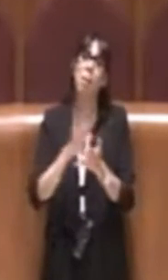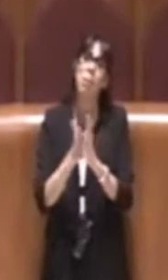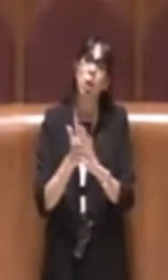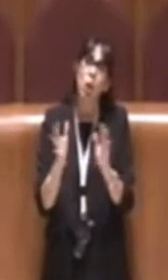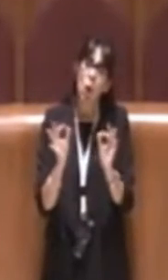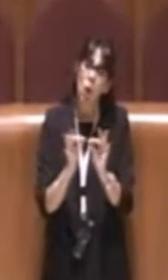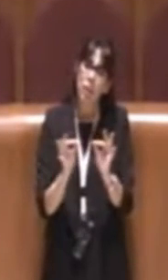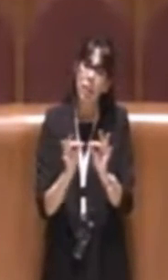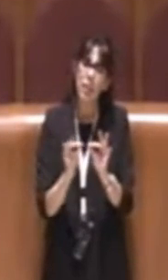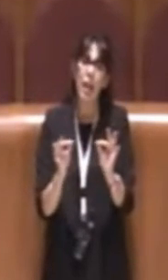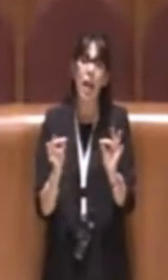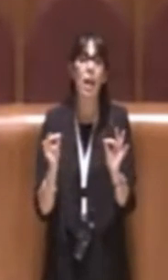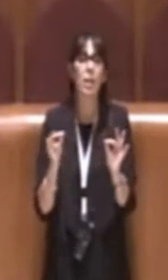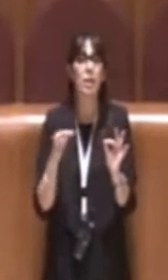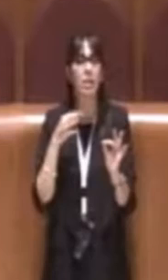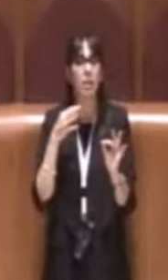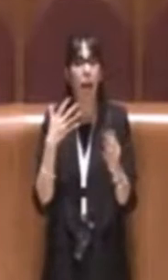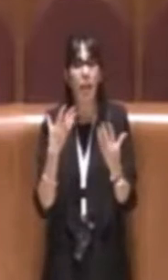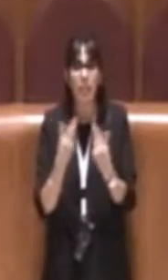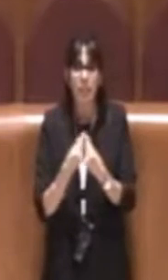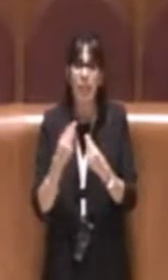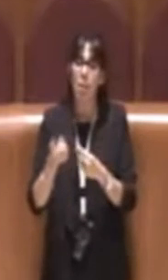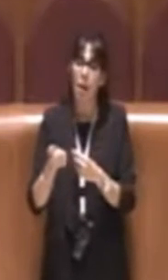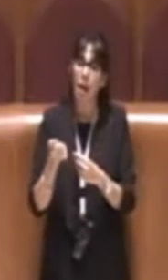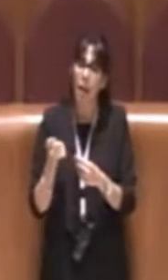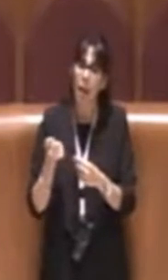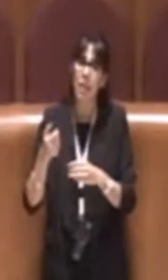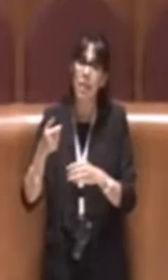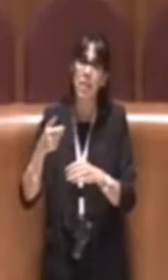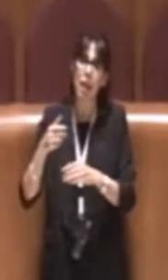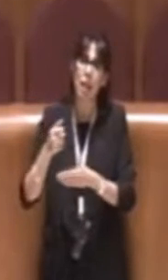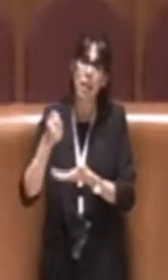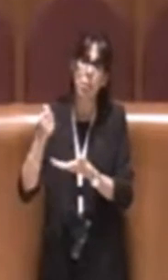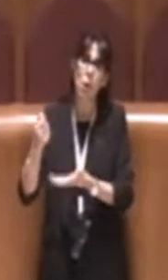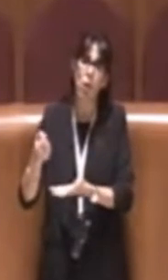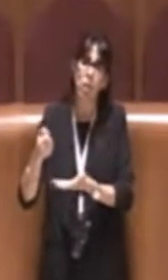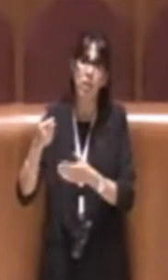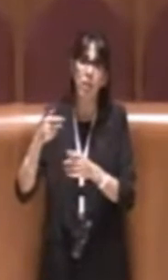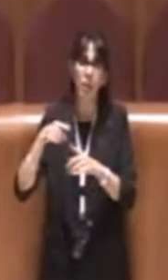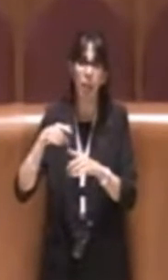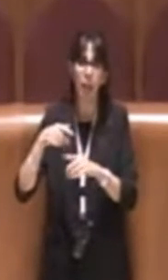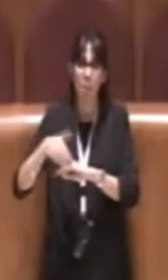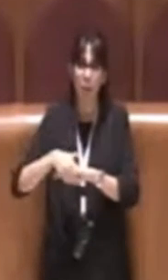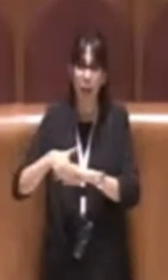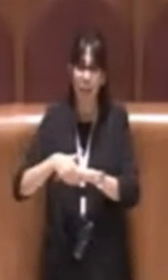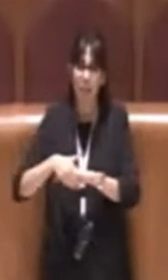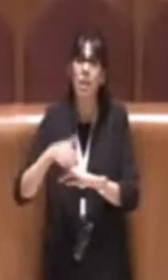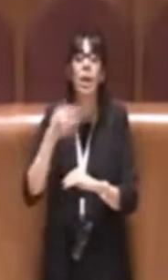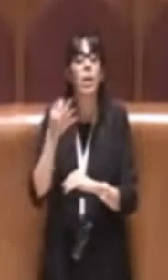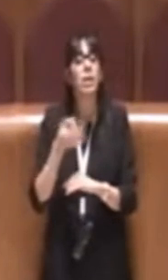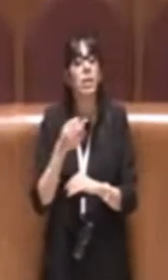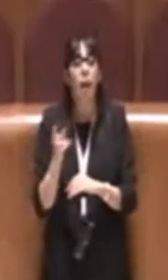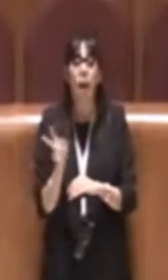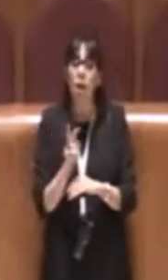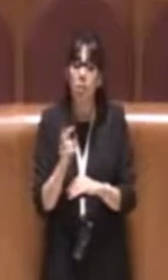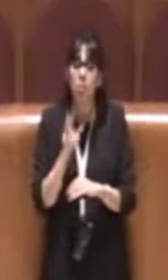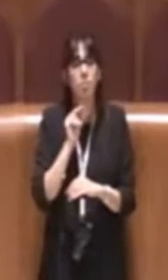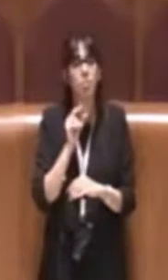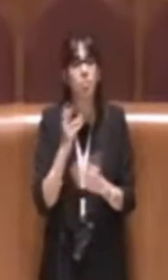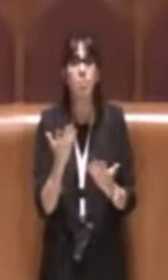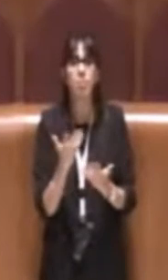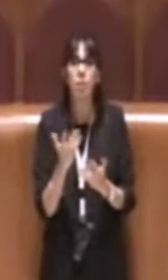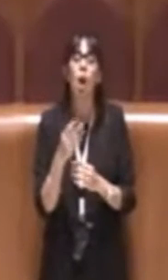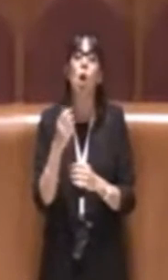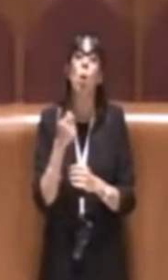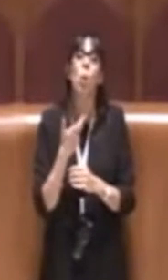quindi con cassa depositi e prestiti, si è sempre solo parlato di quantità. Infatti se si legge bene